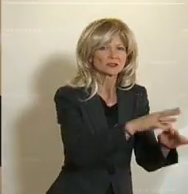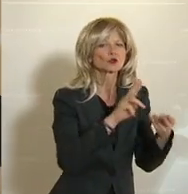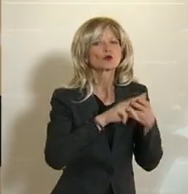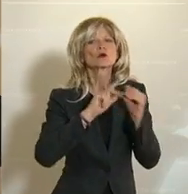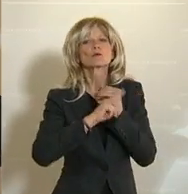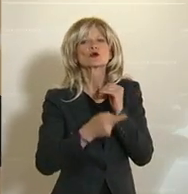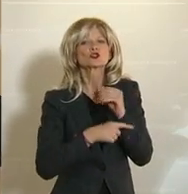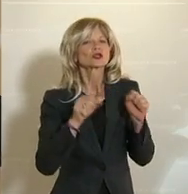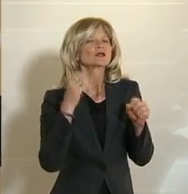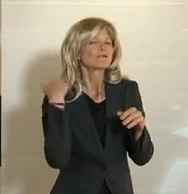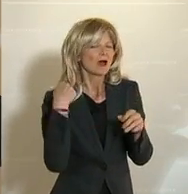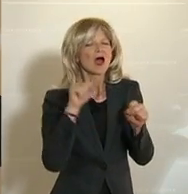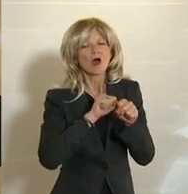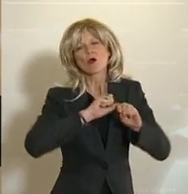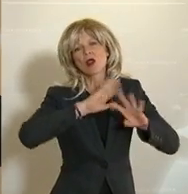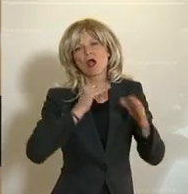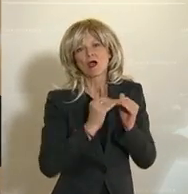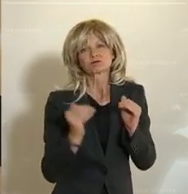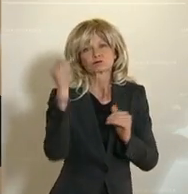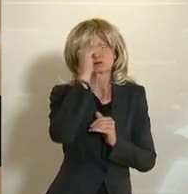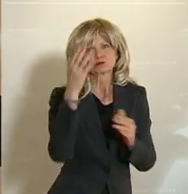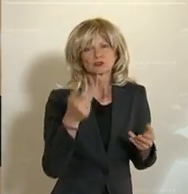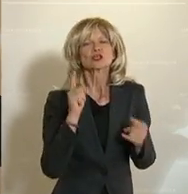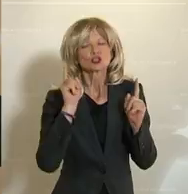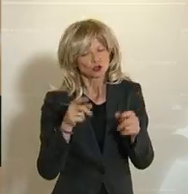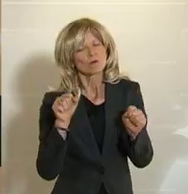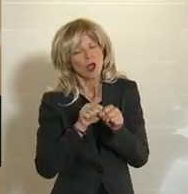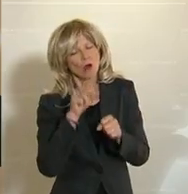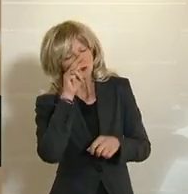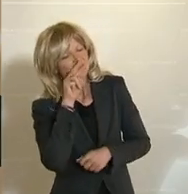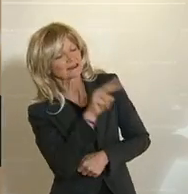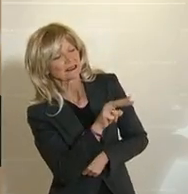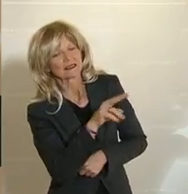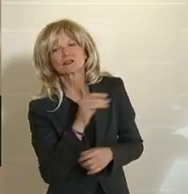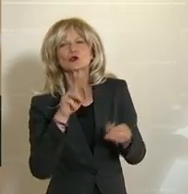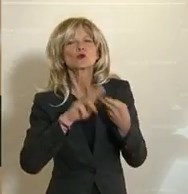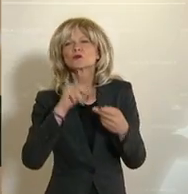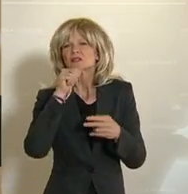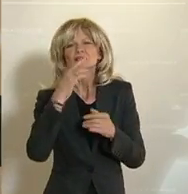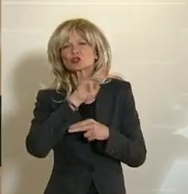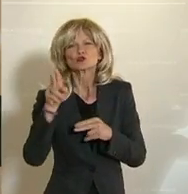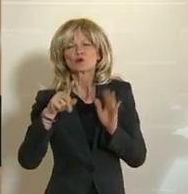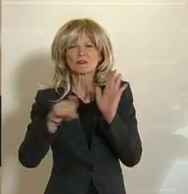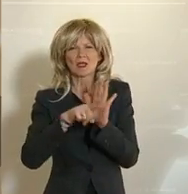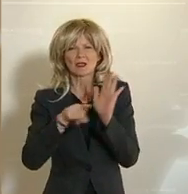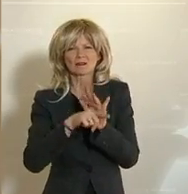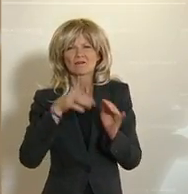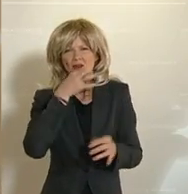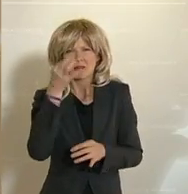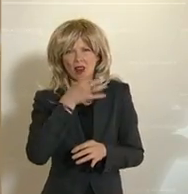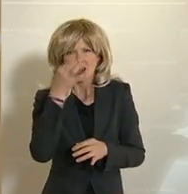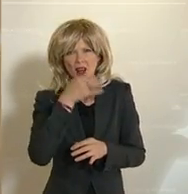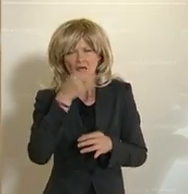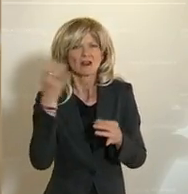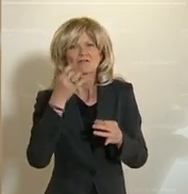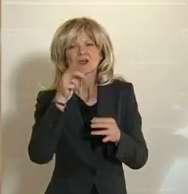ist deutlich erhöht worden. Also das sollte man schon auch sehen und nicht alles schlechtreden, was von dieser Bundesregierung kommt, meine Damen und